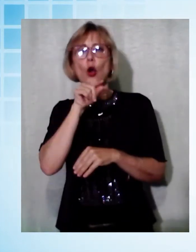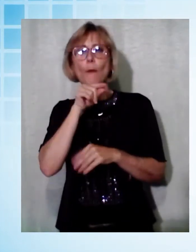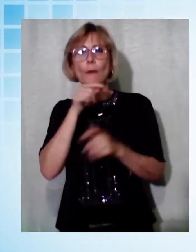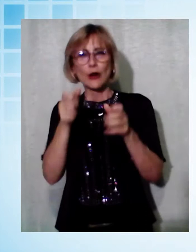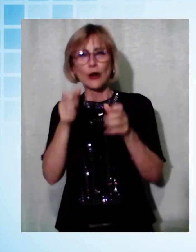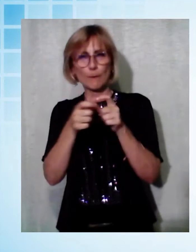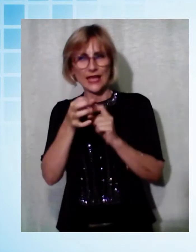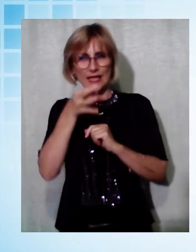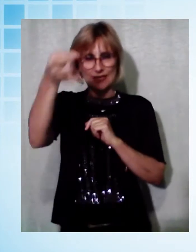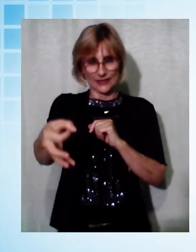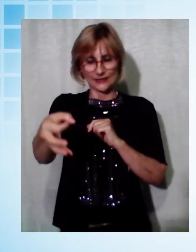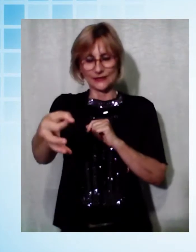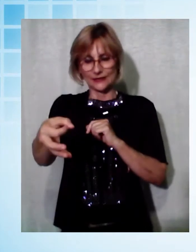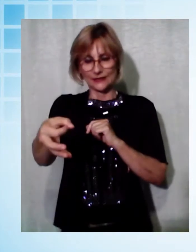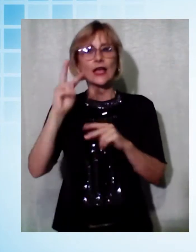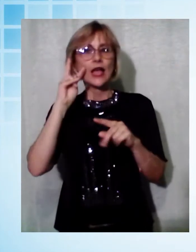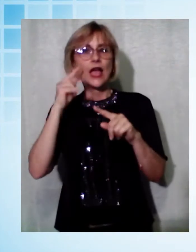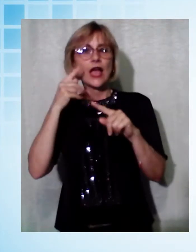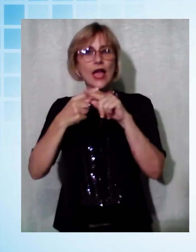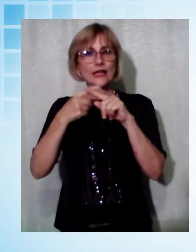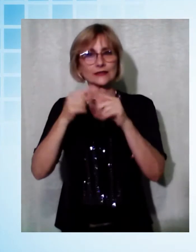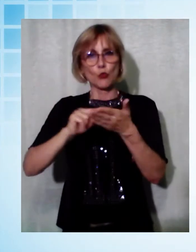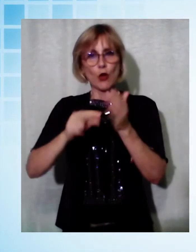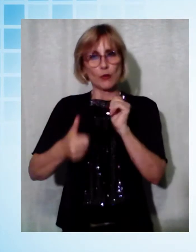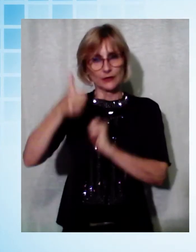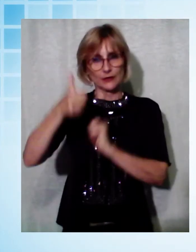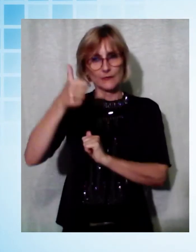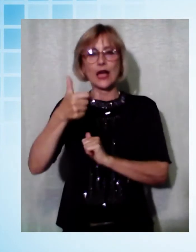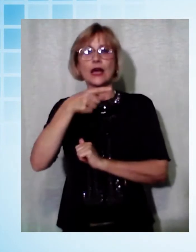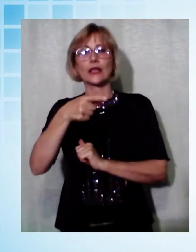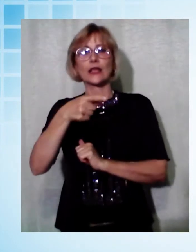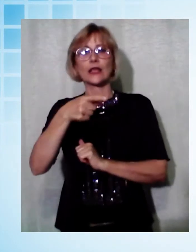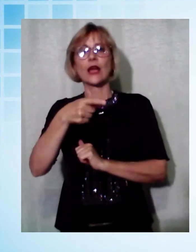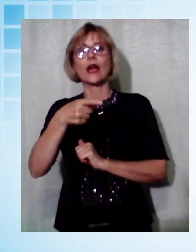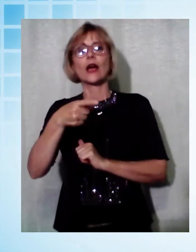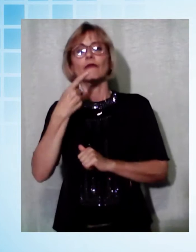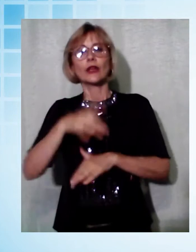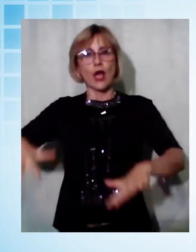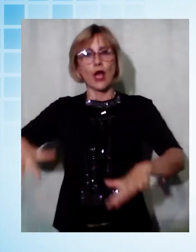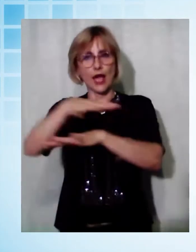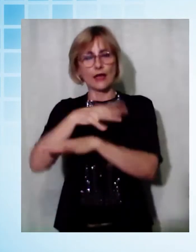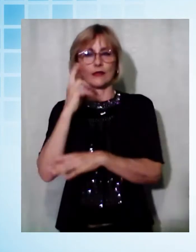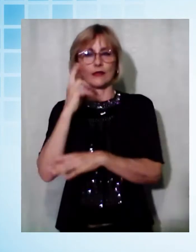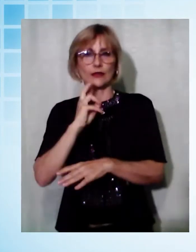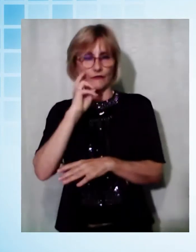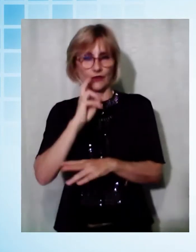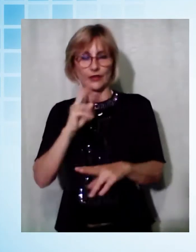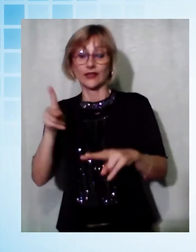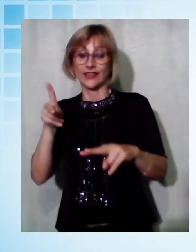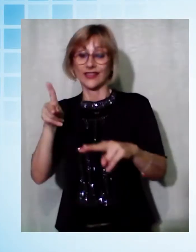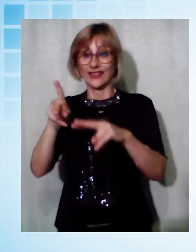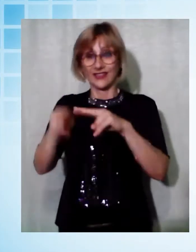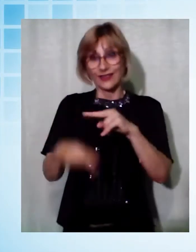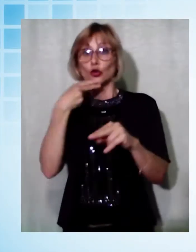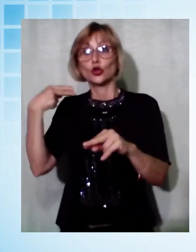adiacente all'ex chiesina di San Concordio di Rimortoli, in prossimità della scuola primaria, è stato inaugurato e intitolato